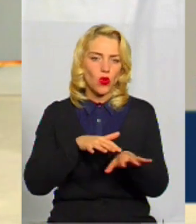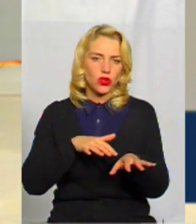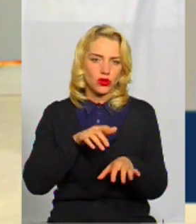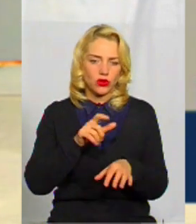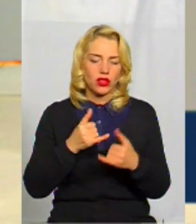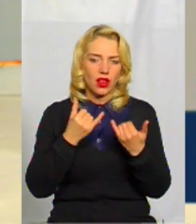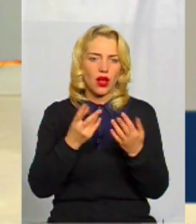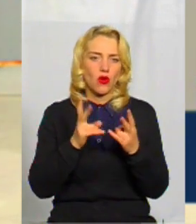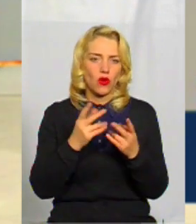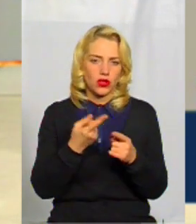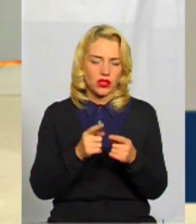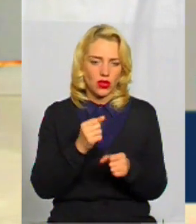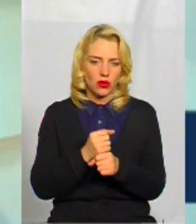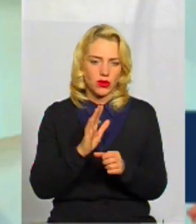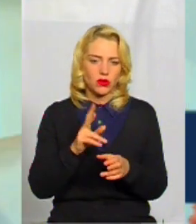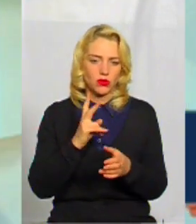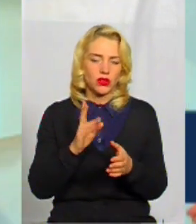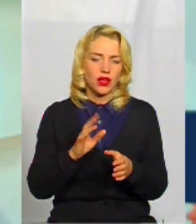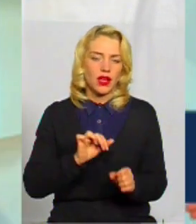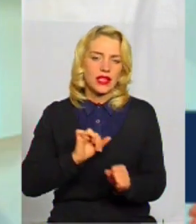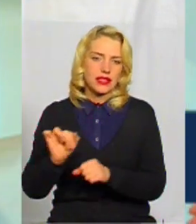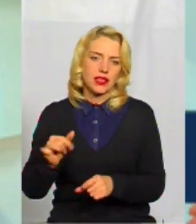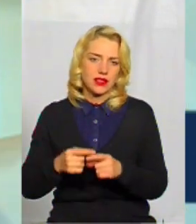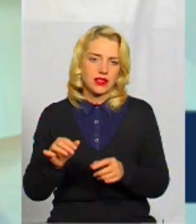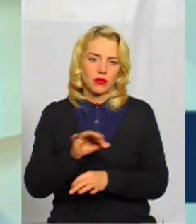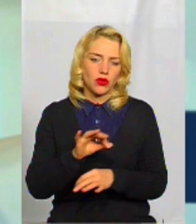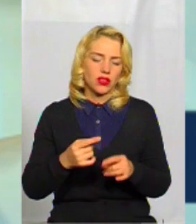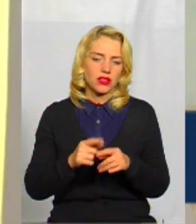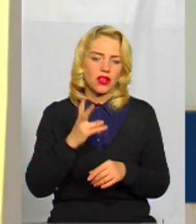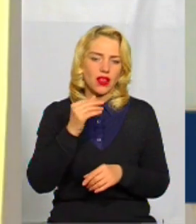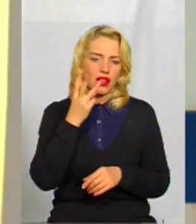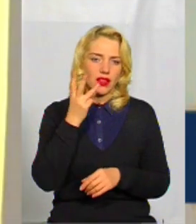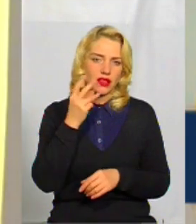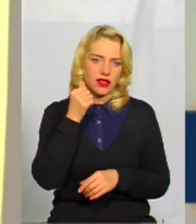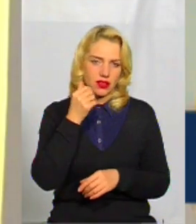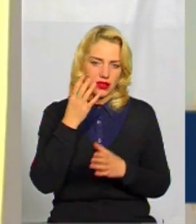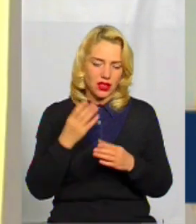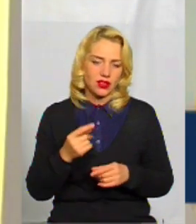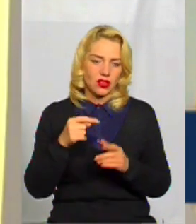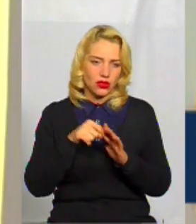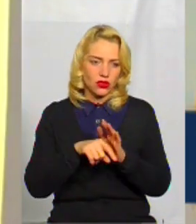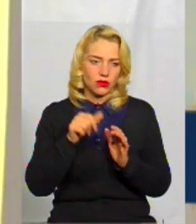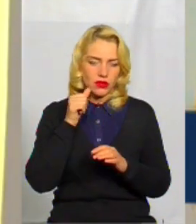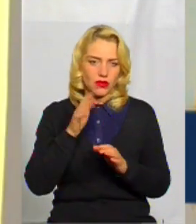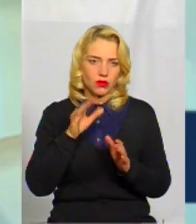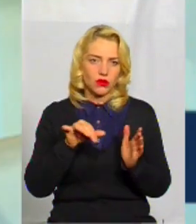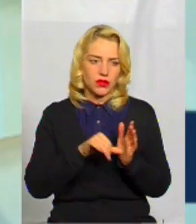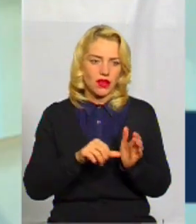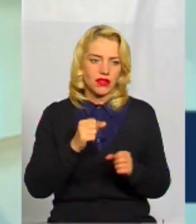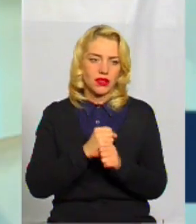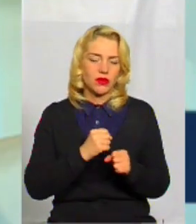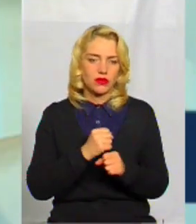І потім вже буде презентація і захист цих проєктів на третій день. Тобто завтра? Завтра. Так, вже завтра будуть представлені